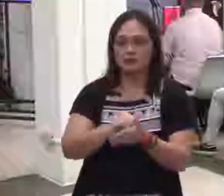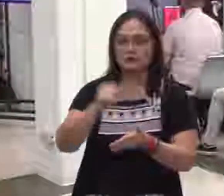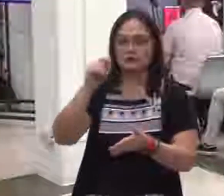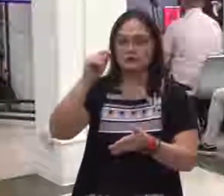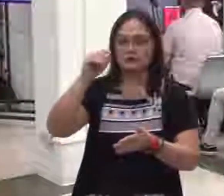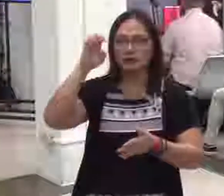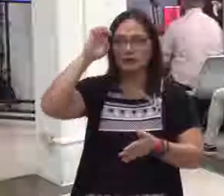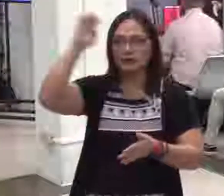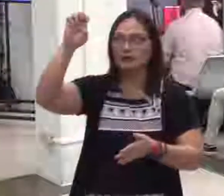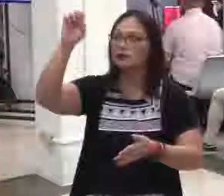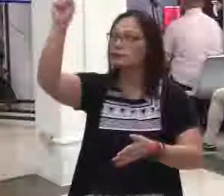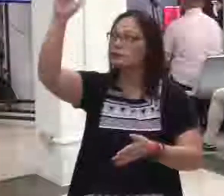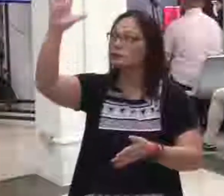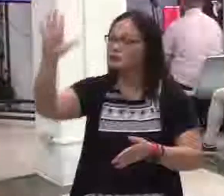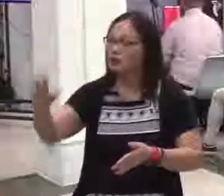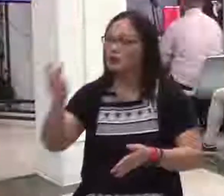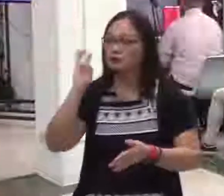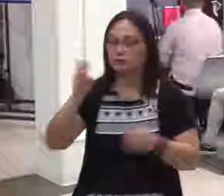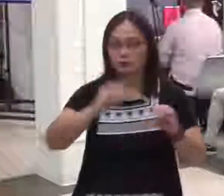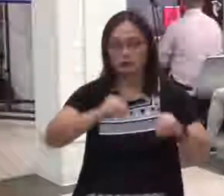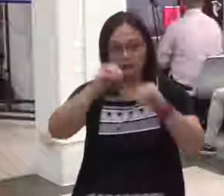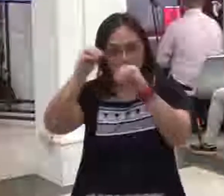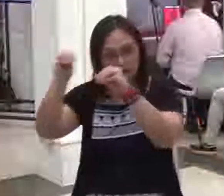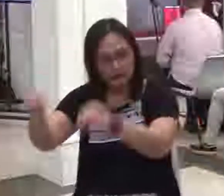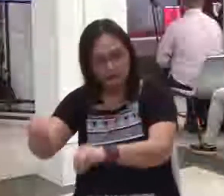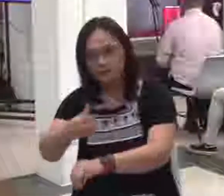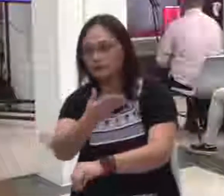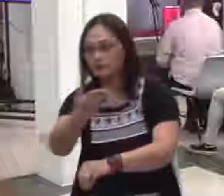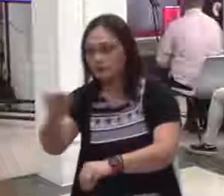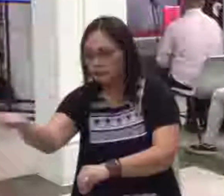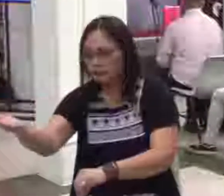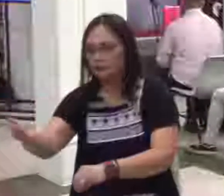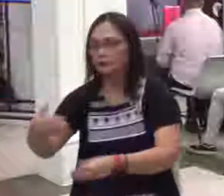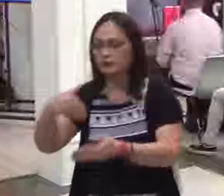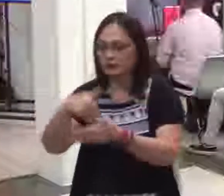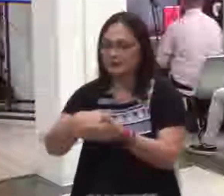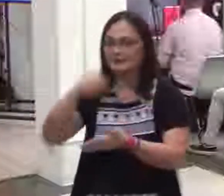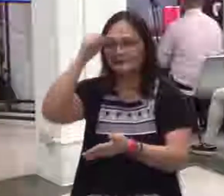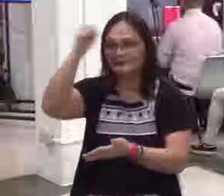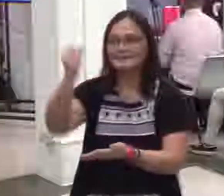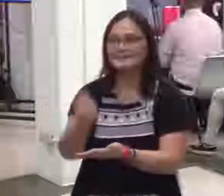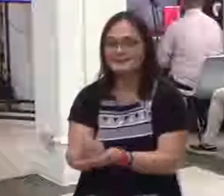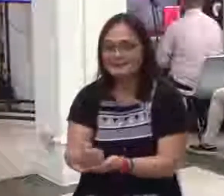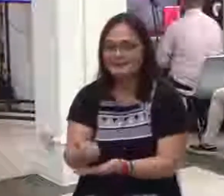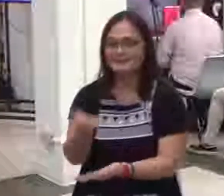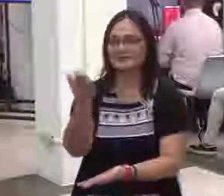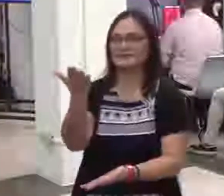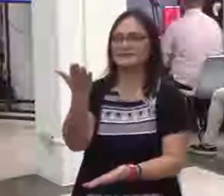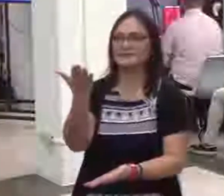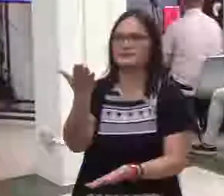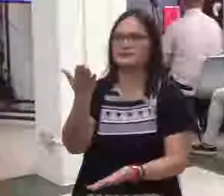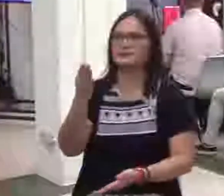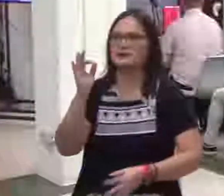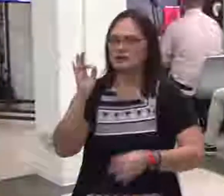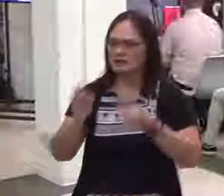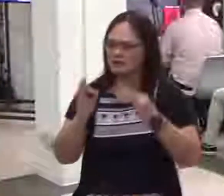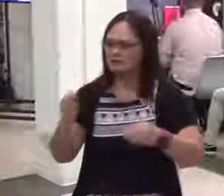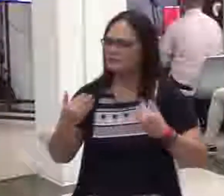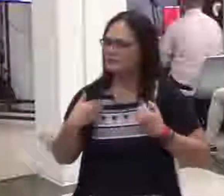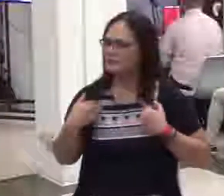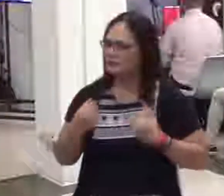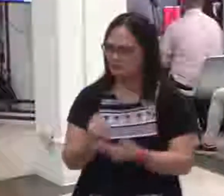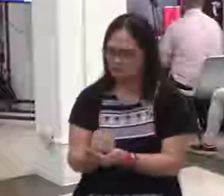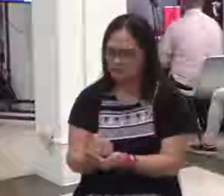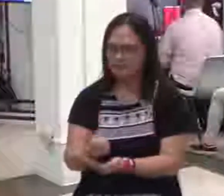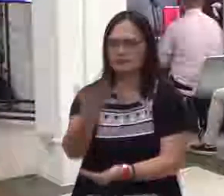yaman ng Kanyang luwalhati. Mga kapatid. Kung meron man pong mayaman sa luwalhati